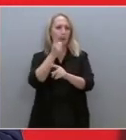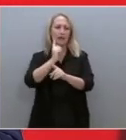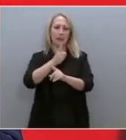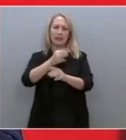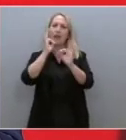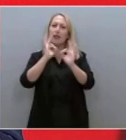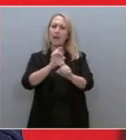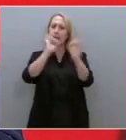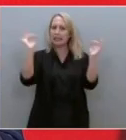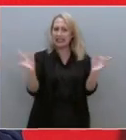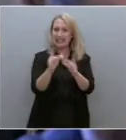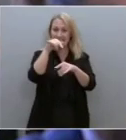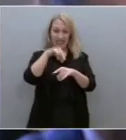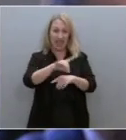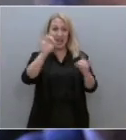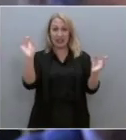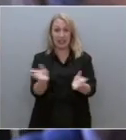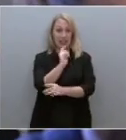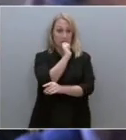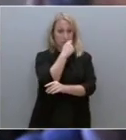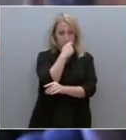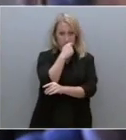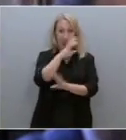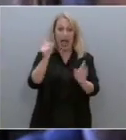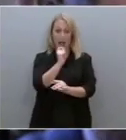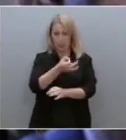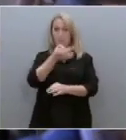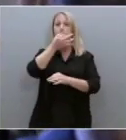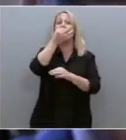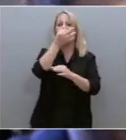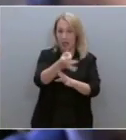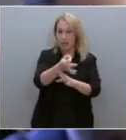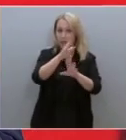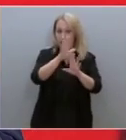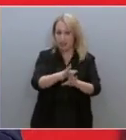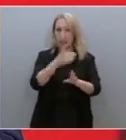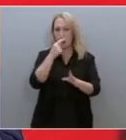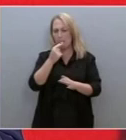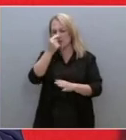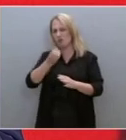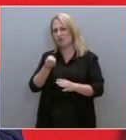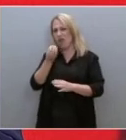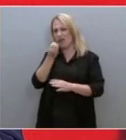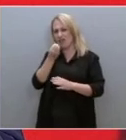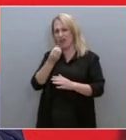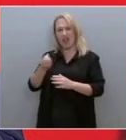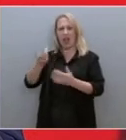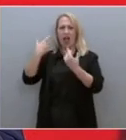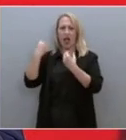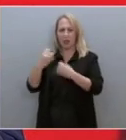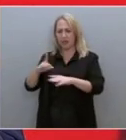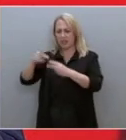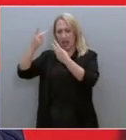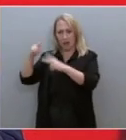όποιο δεν τηρήσει την ομερτά που τηρείται στους κανόνες της μαφίας και όχι σε δημοκρατικά ευνομούμενες